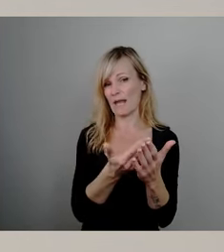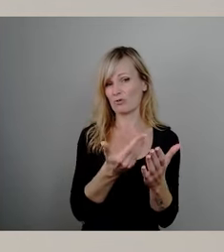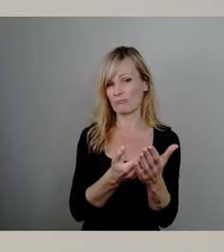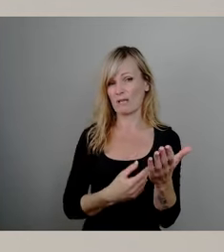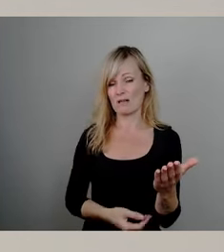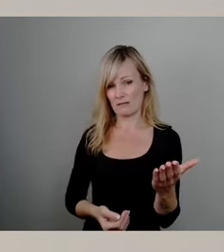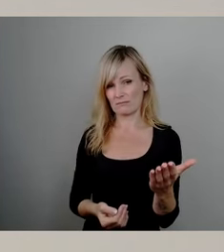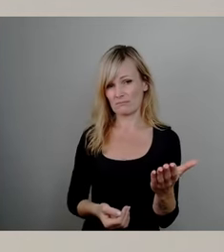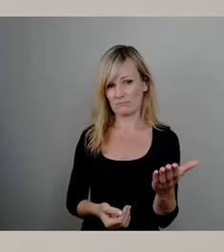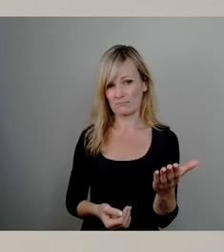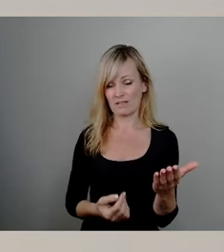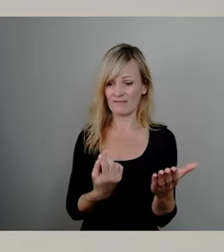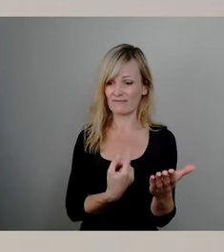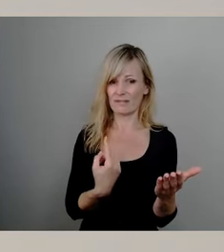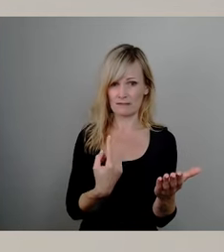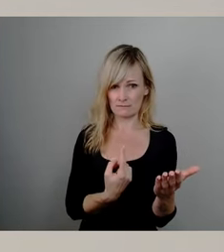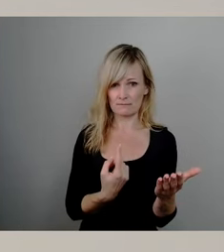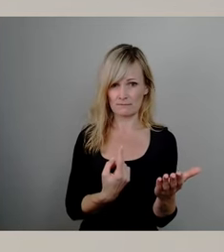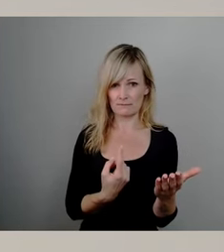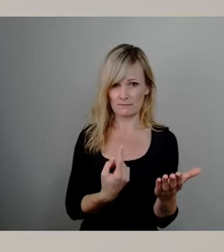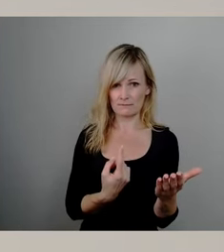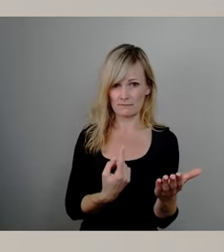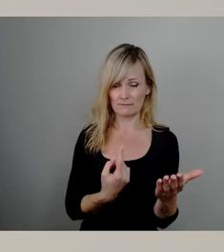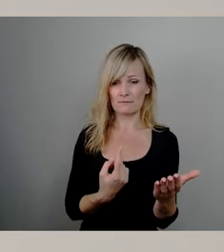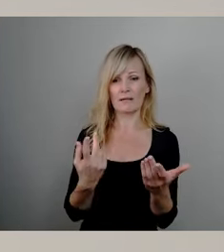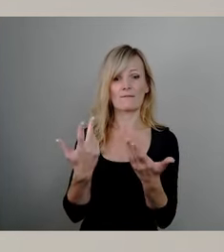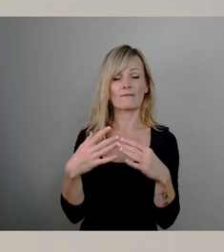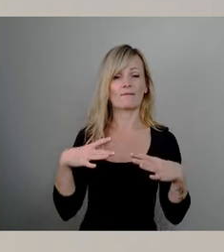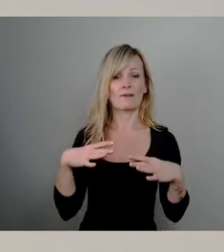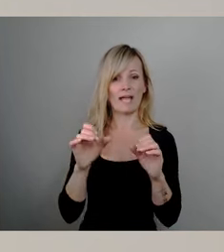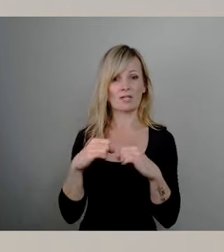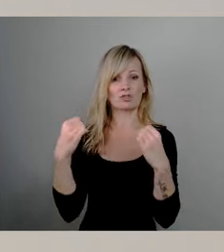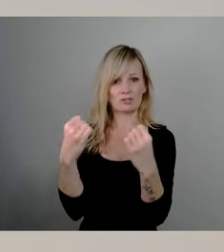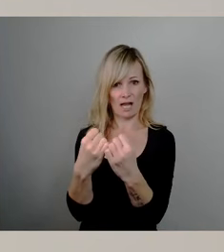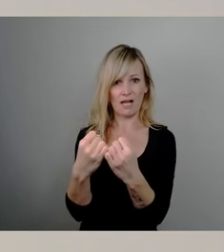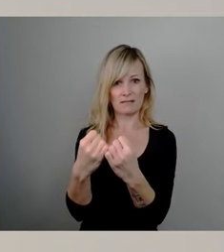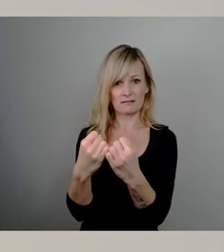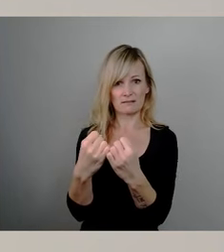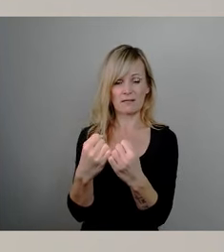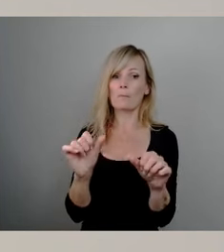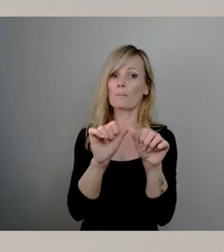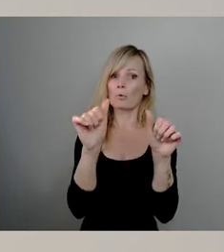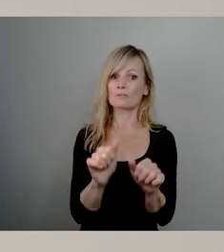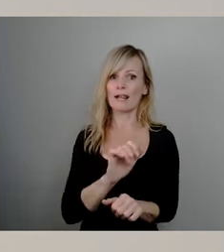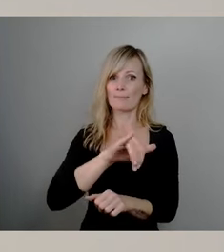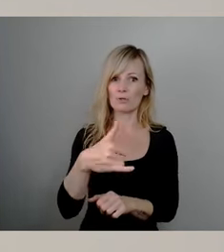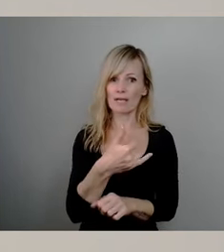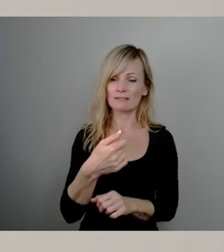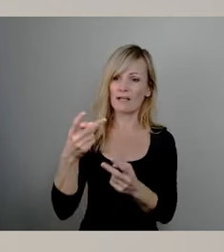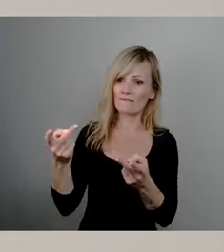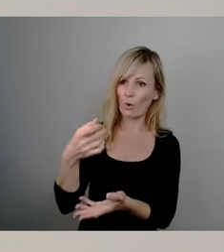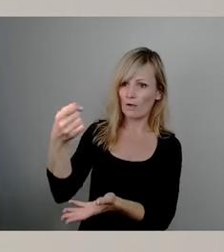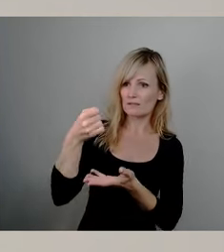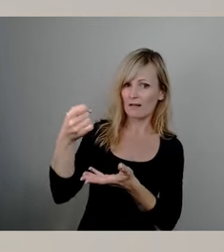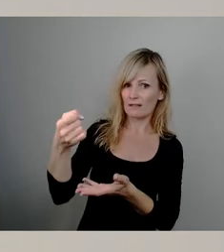modellhaft gefördert vom Freistaat und auch fachlich fundiert Angebote auf den Weg